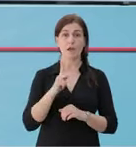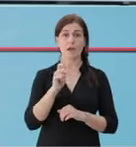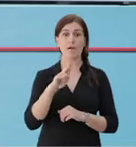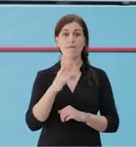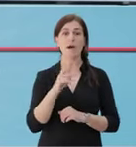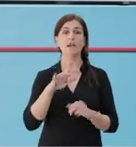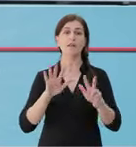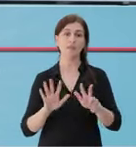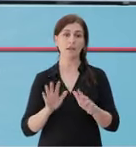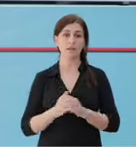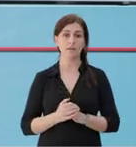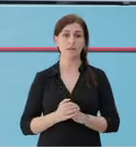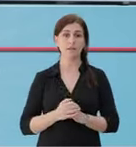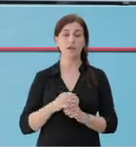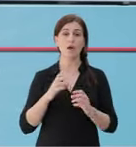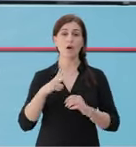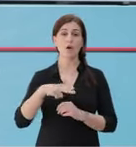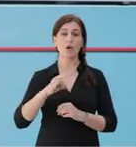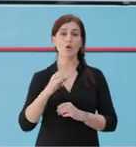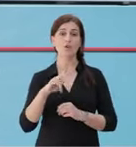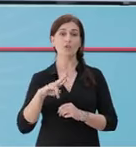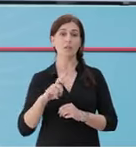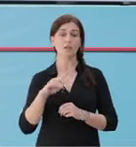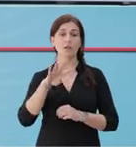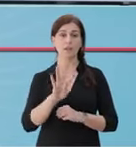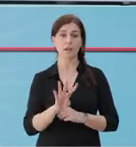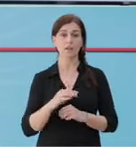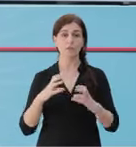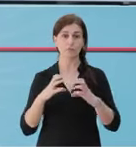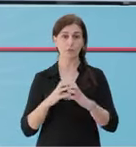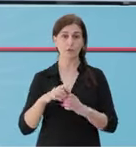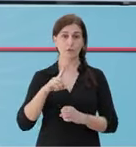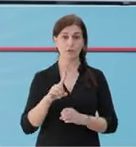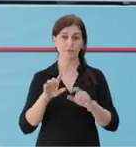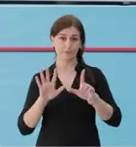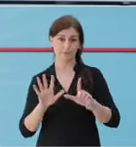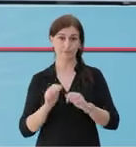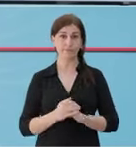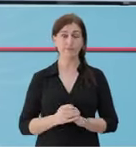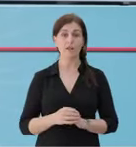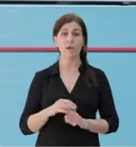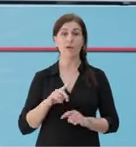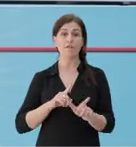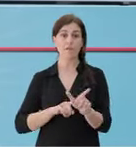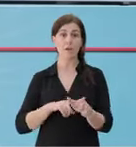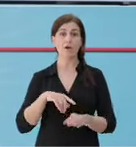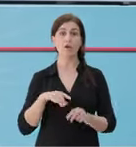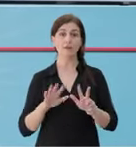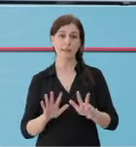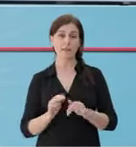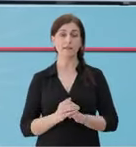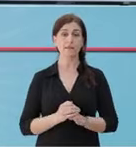raste. Kavaj, 8 raste. Rogozhin, 4 raste. Vkorç, 17 raste.